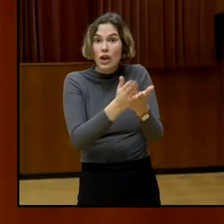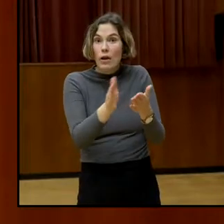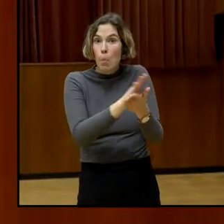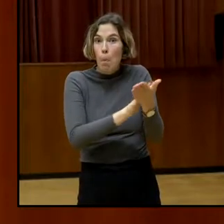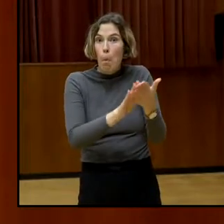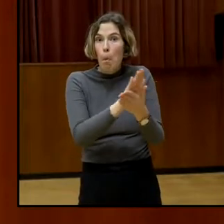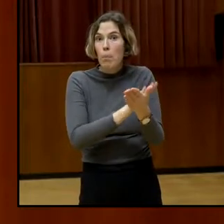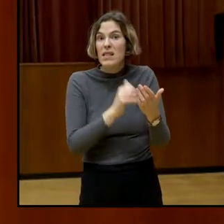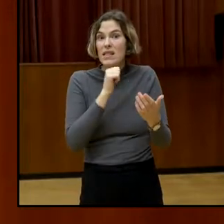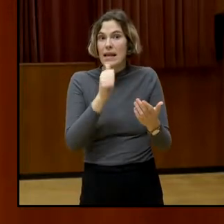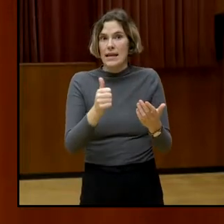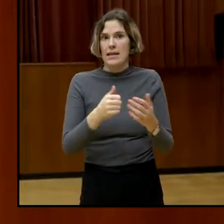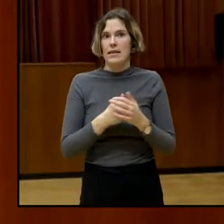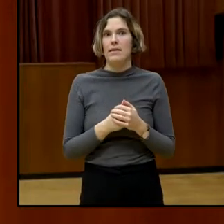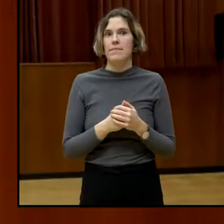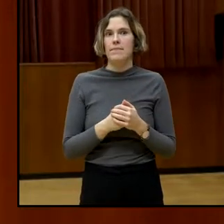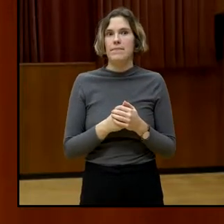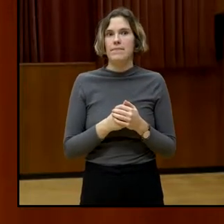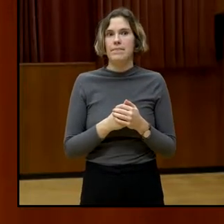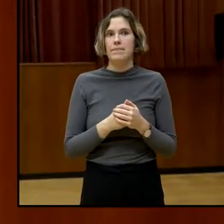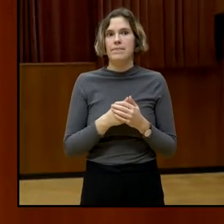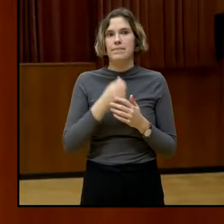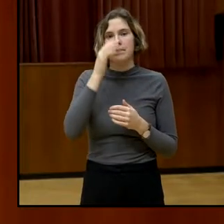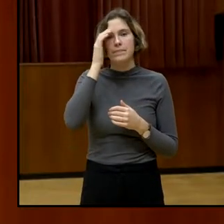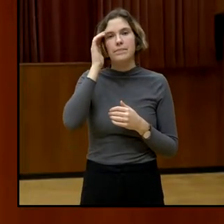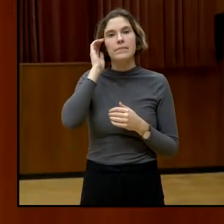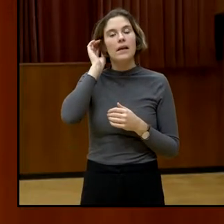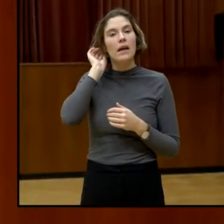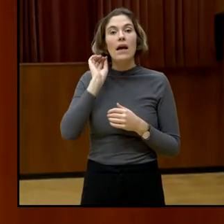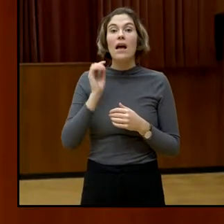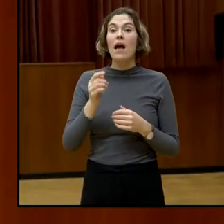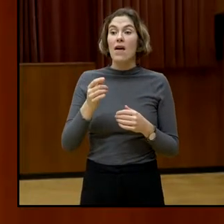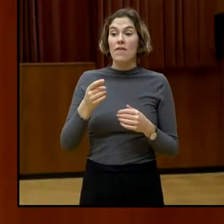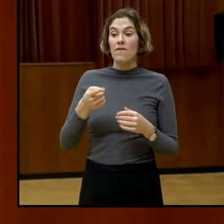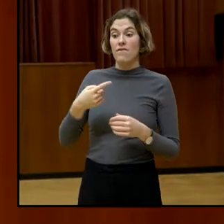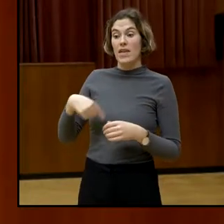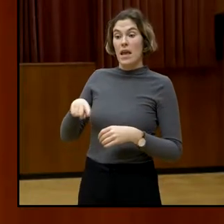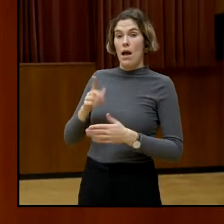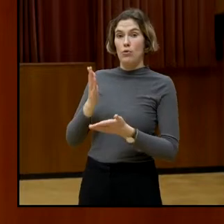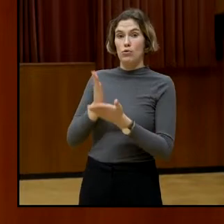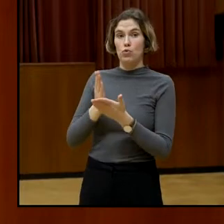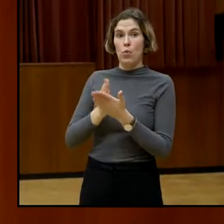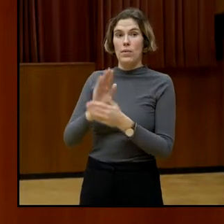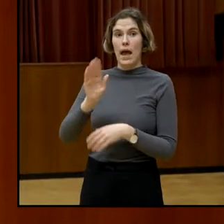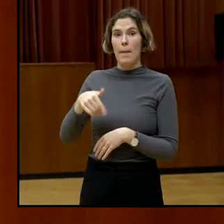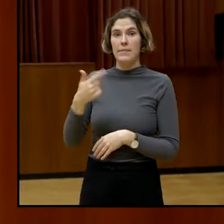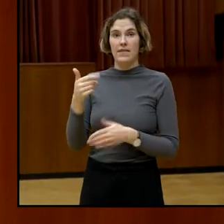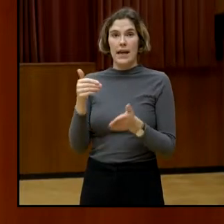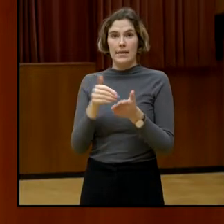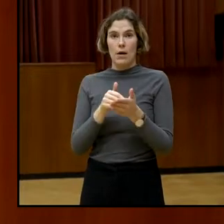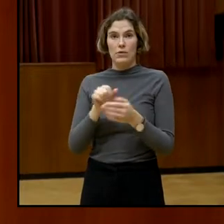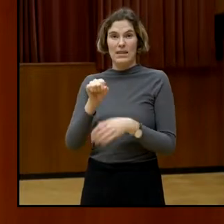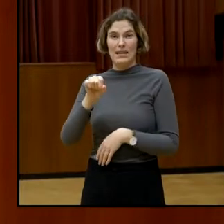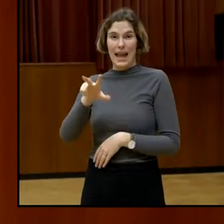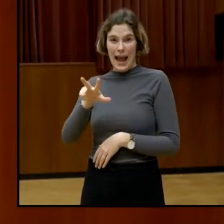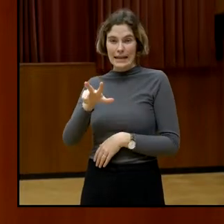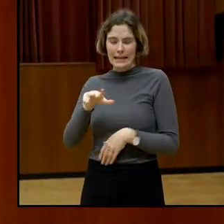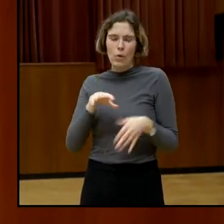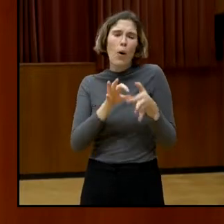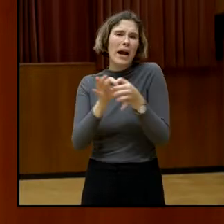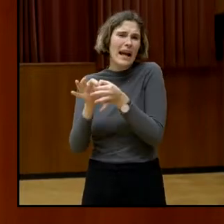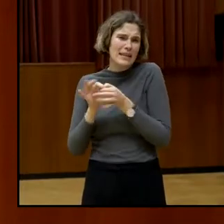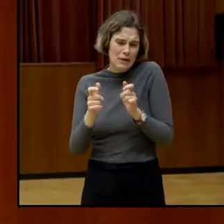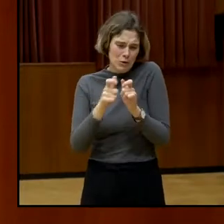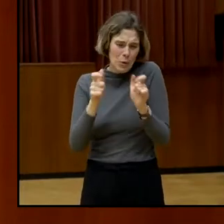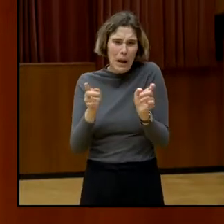Und es gibt seit, also wir sind seit 2013 massiv, also wir sind eine kleine Organisation, wir sind eine